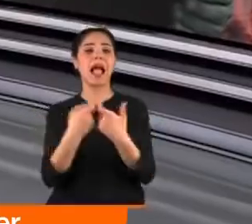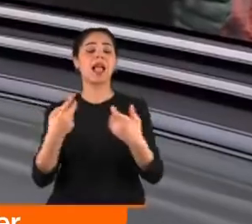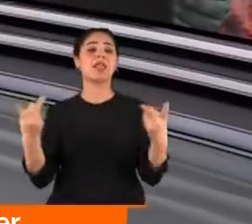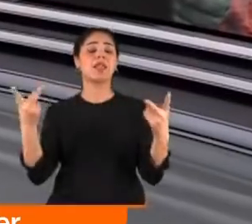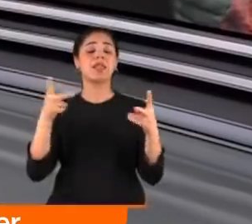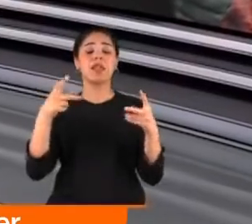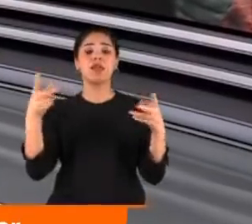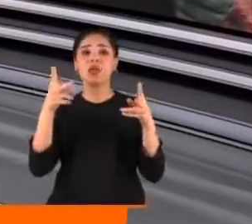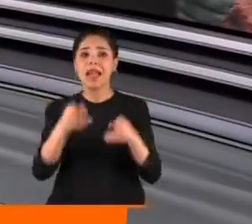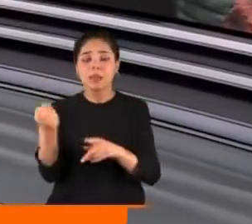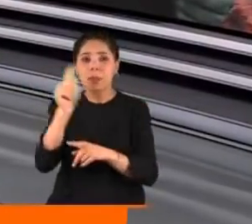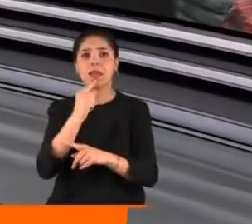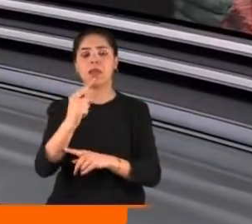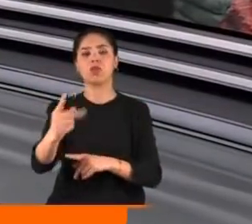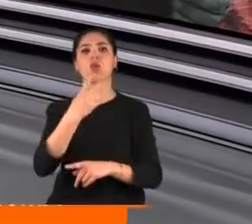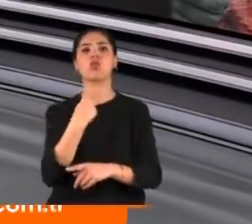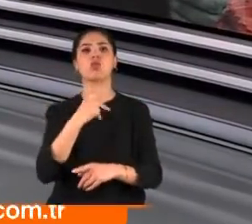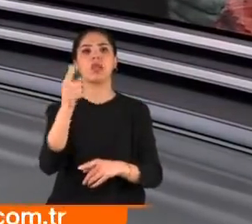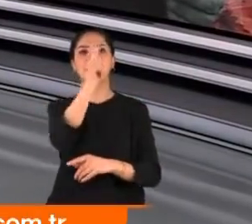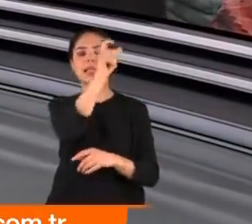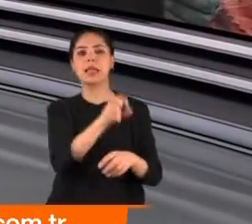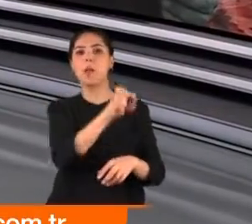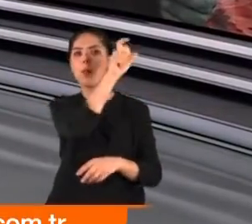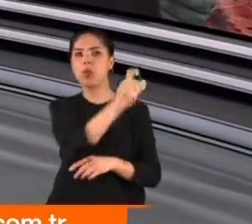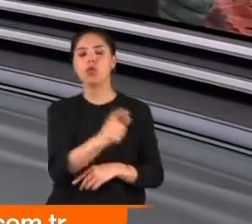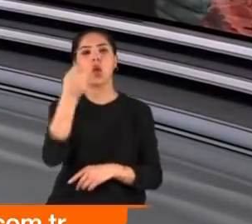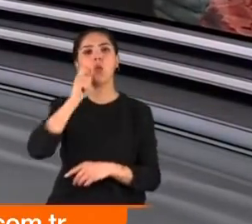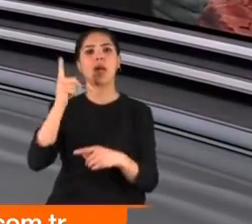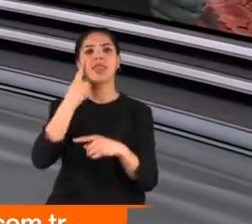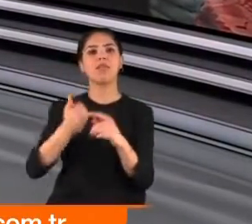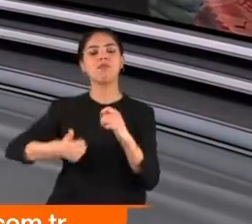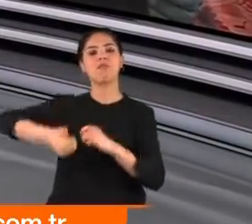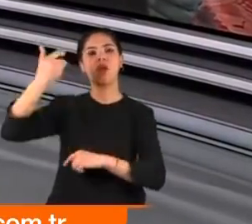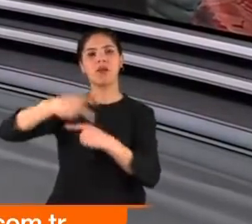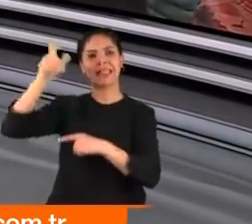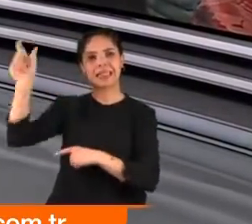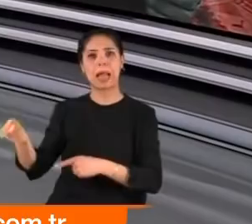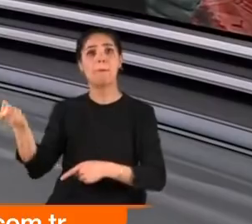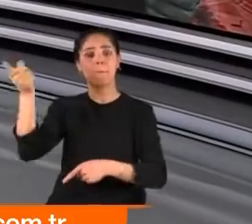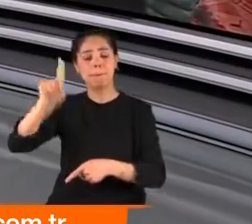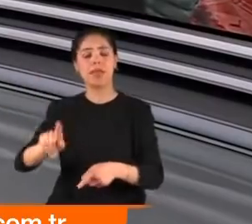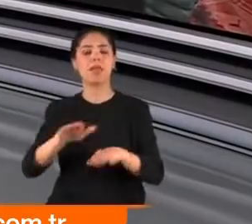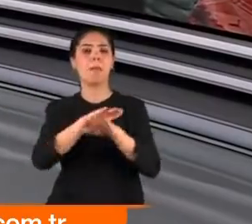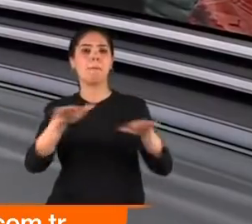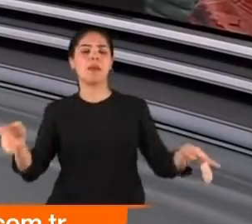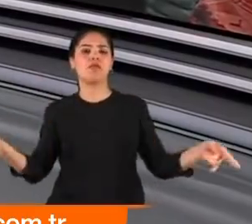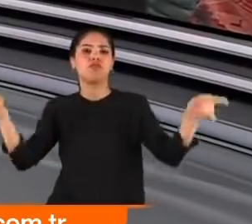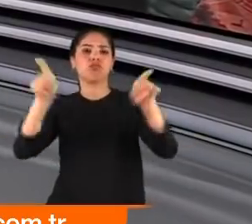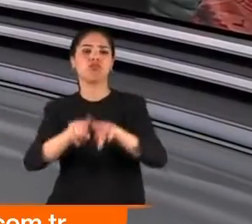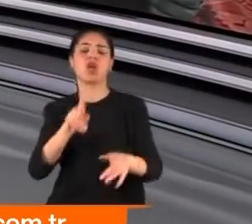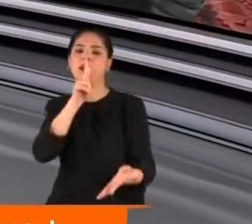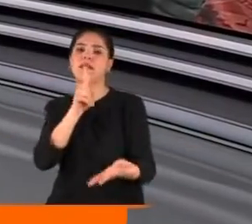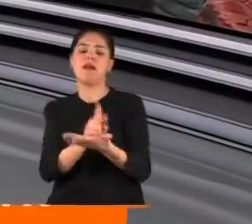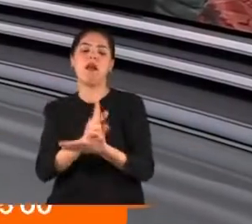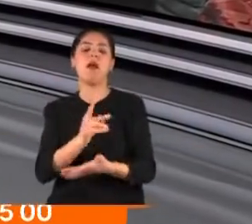yineledi ve konuşmasında Rusya lideri Putin'le Ukrayna Devlet Başkanı Zelenski'yi bir kez daha aynı masada buluşturma kararlılığını